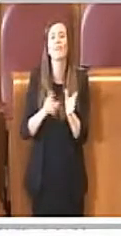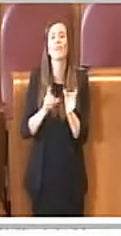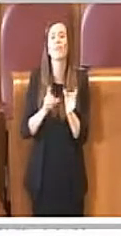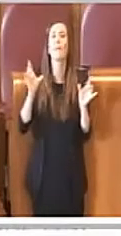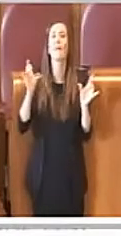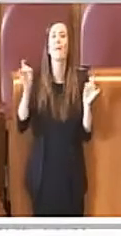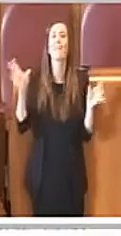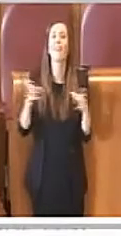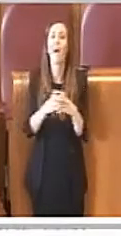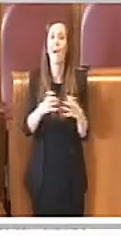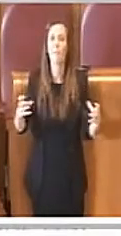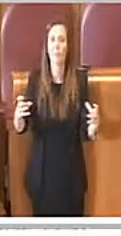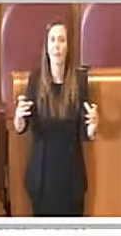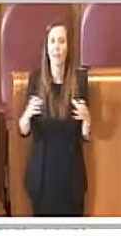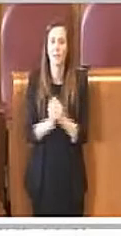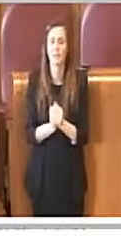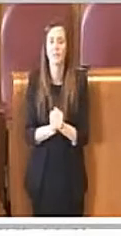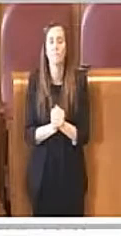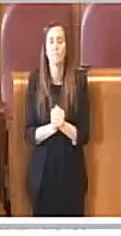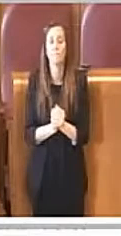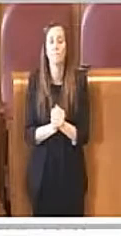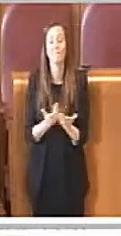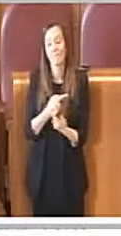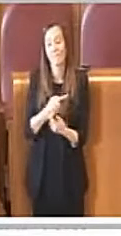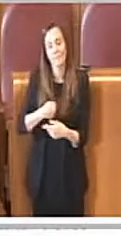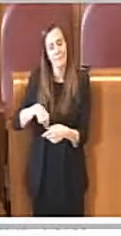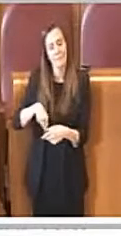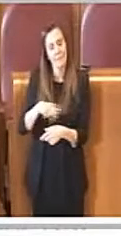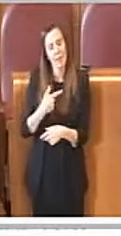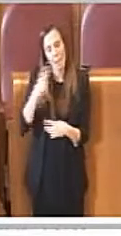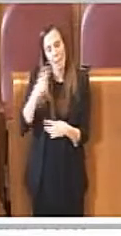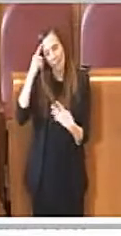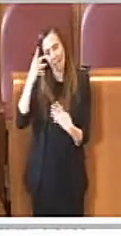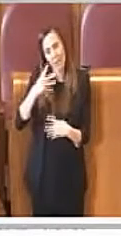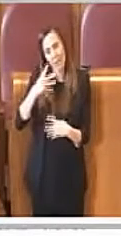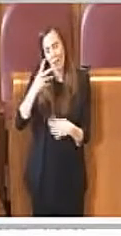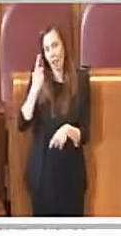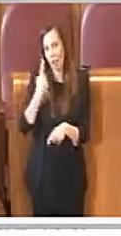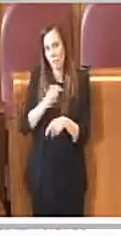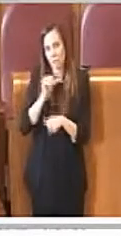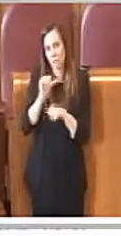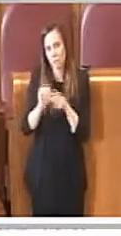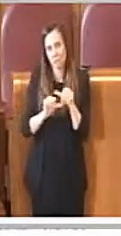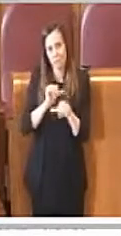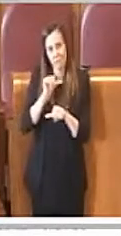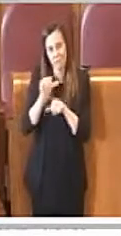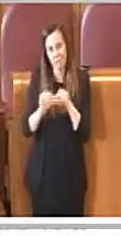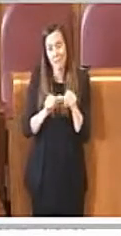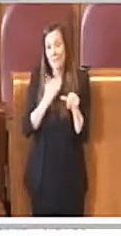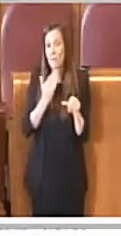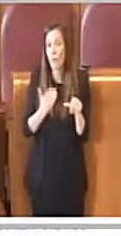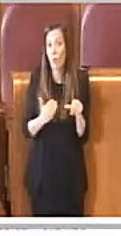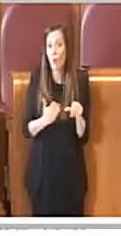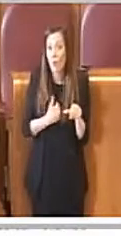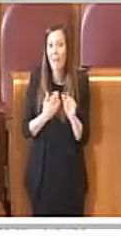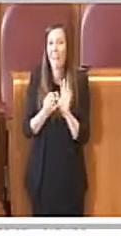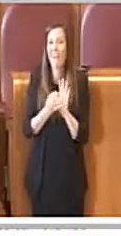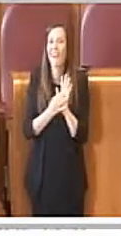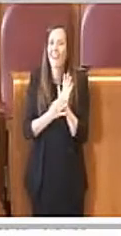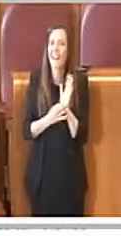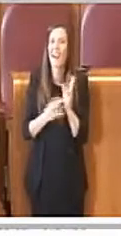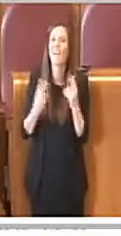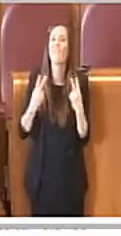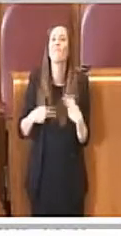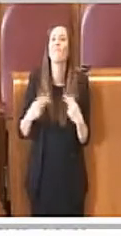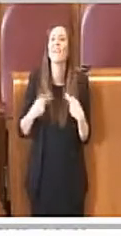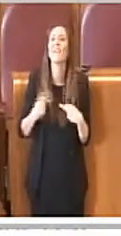impresa. Ora abbiamo bisogno di un cambio di mentalità. Dobbiamo secondo me cambiare i criteri del vivere la